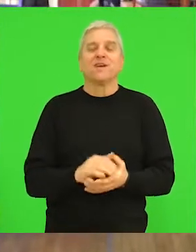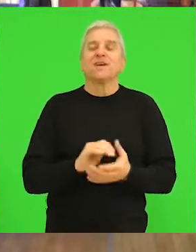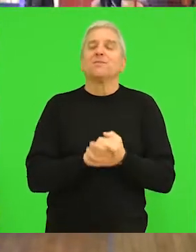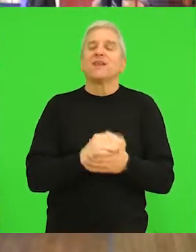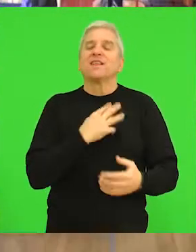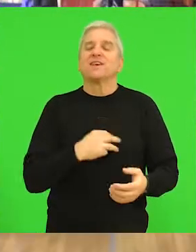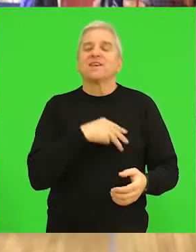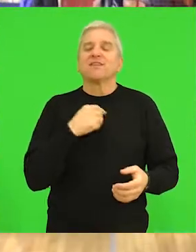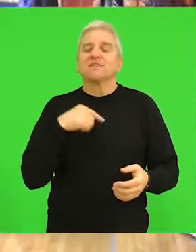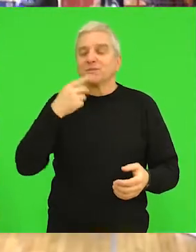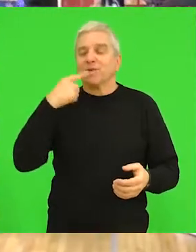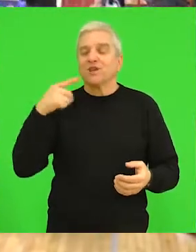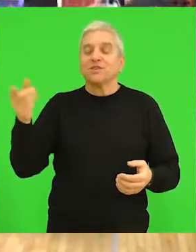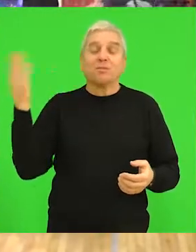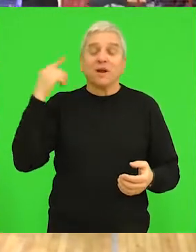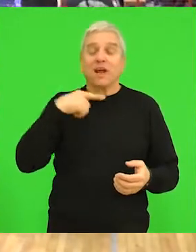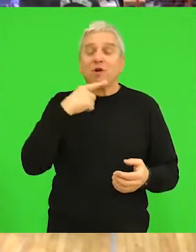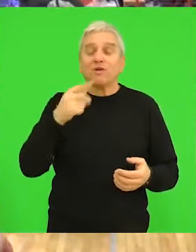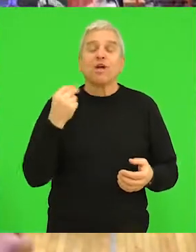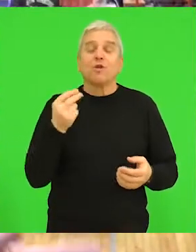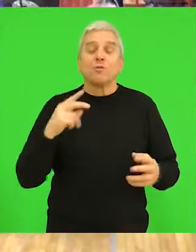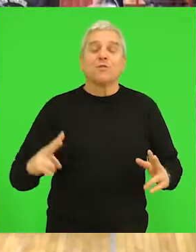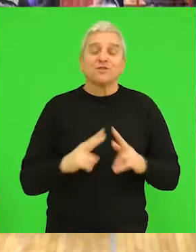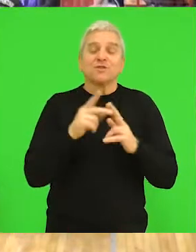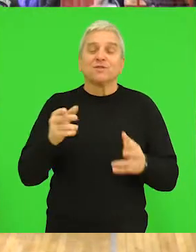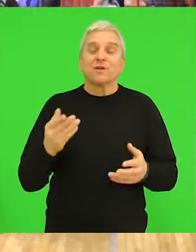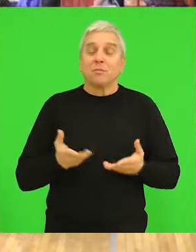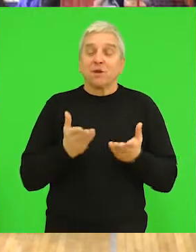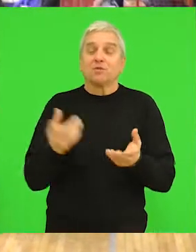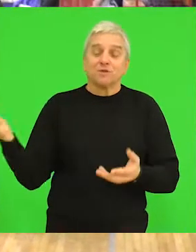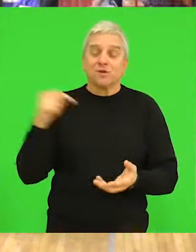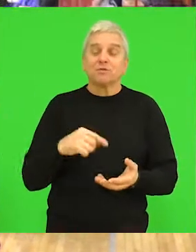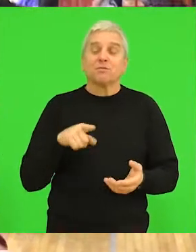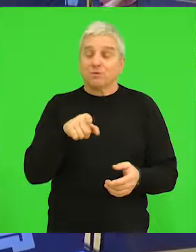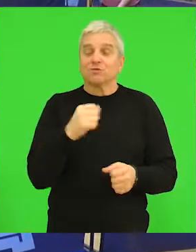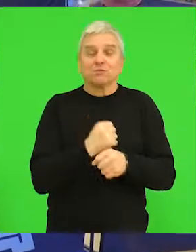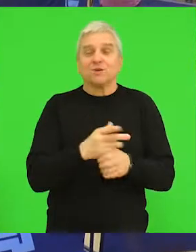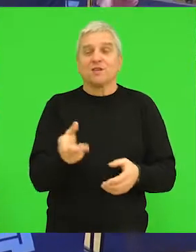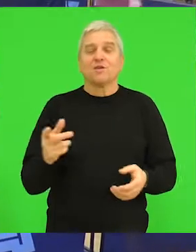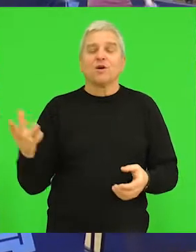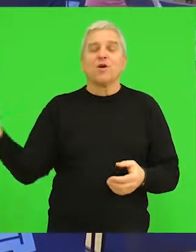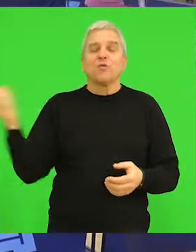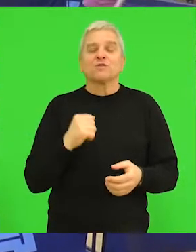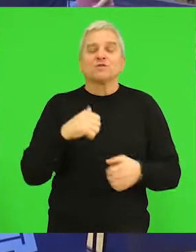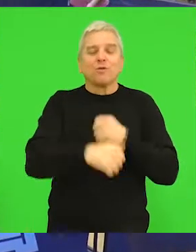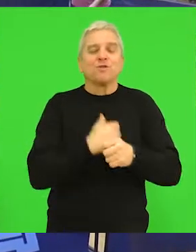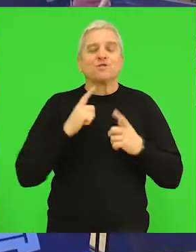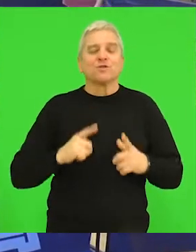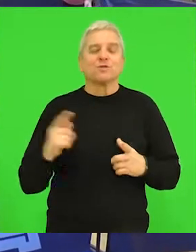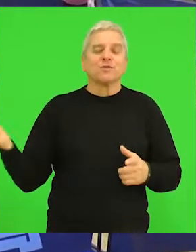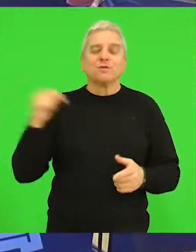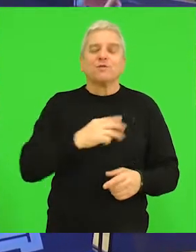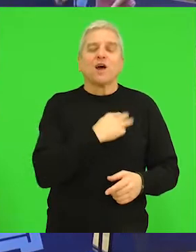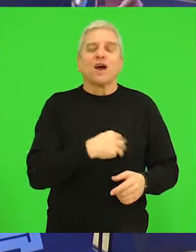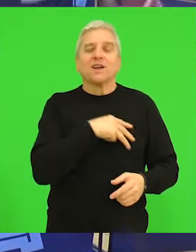Prijatelji s Hrvatske mi ispričao sve o ovom sjajnom turniru i predložio da dođe to sam i uradio uzeo sam godišnji odmor da bih